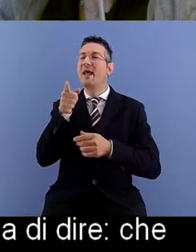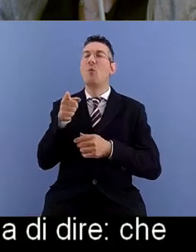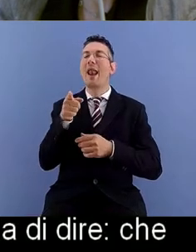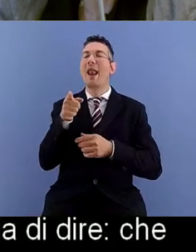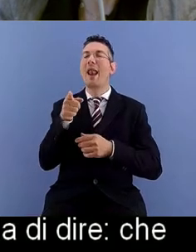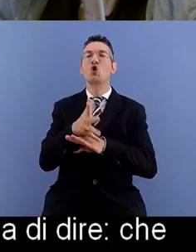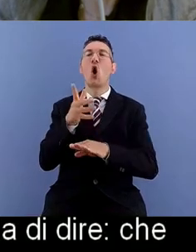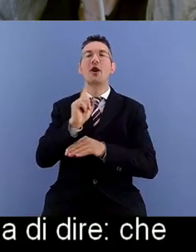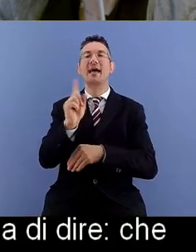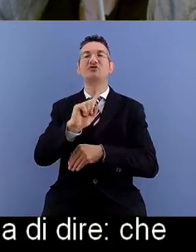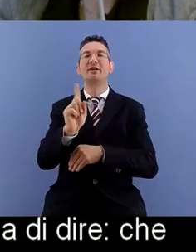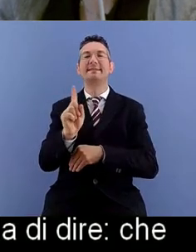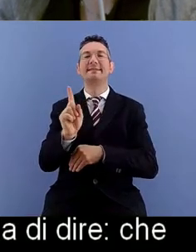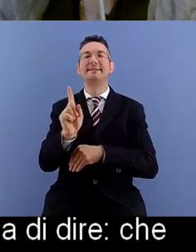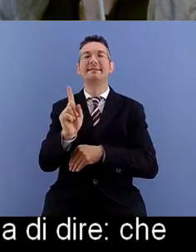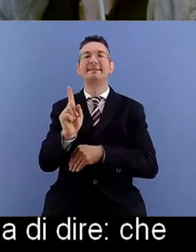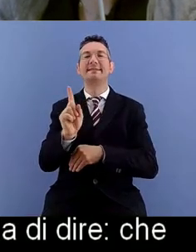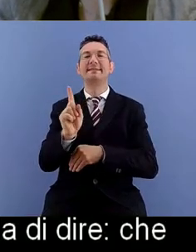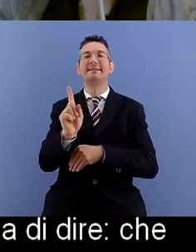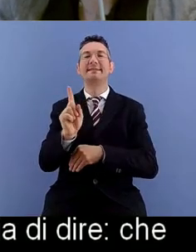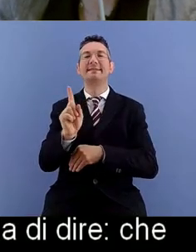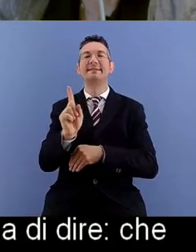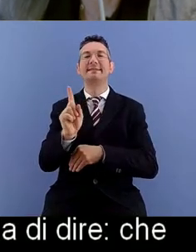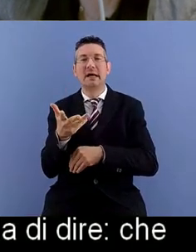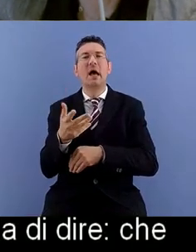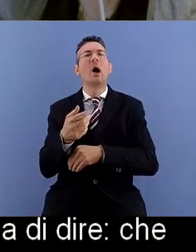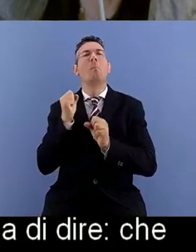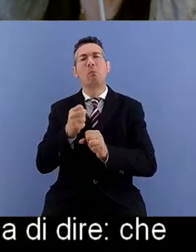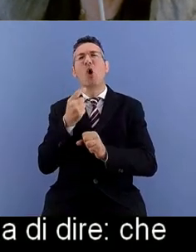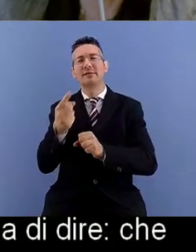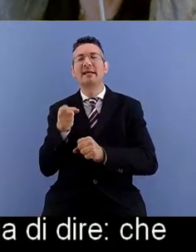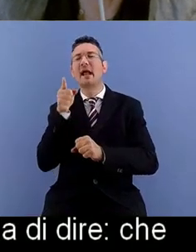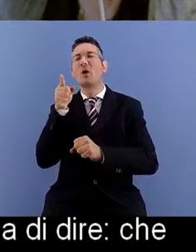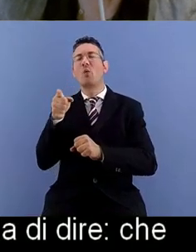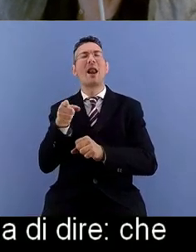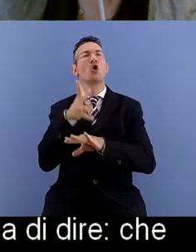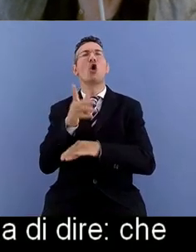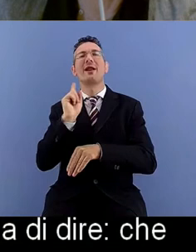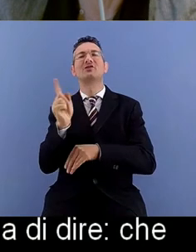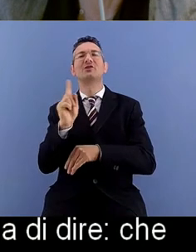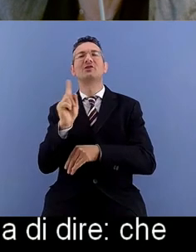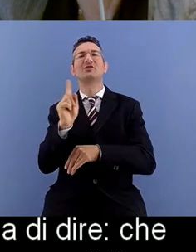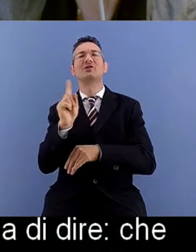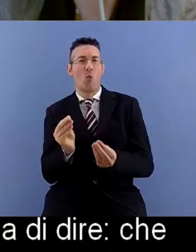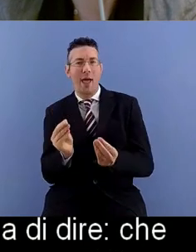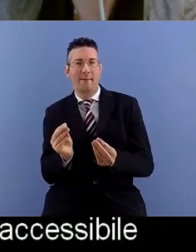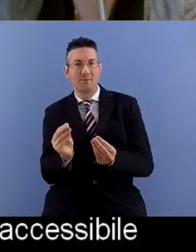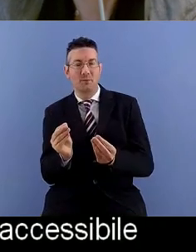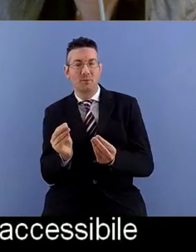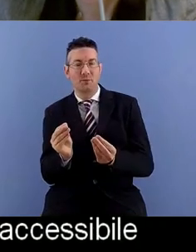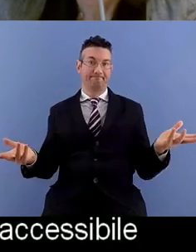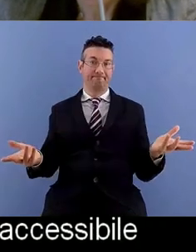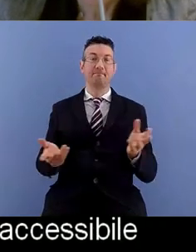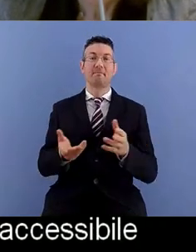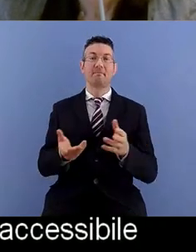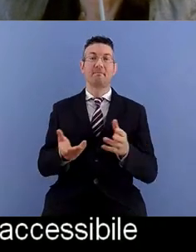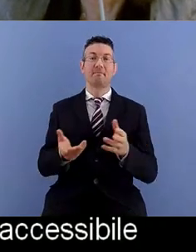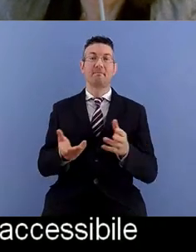e quando qualcosa è inaccessibile qualcosa è inaccessibile quando l'informazione non ci arriva